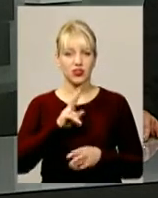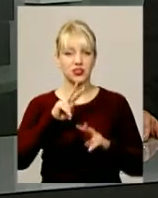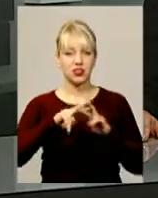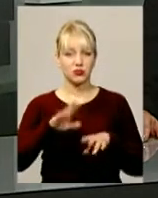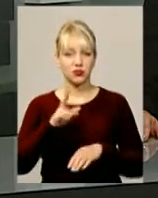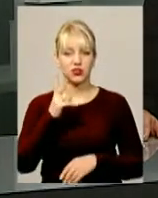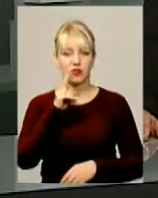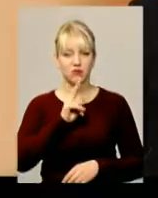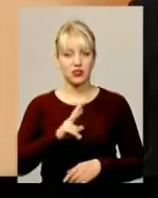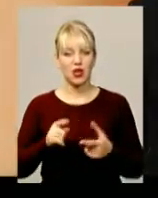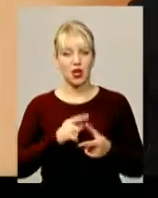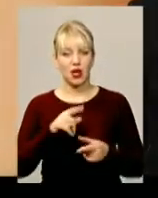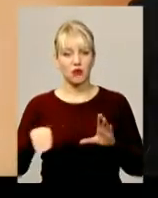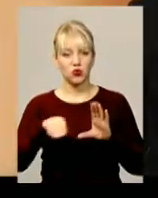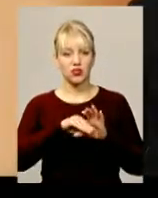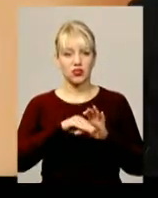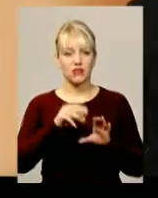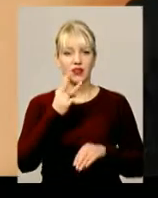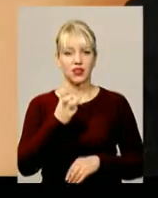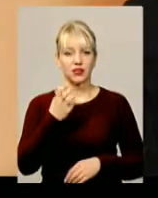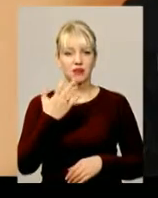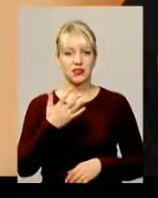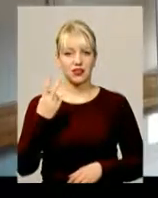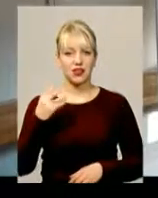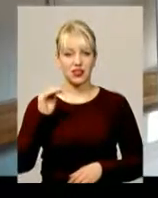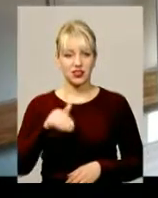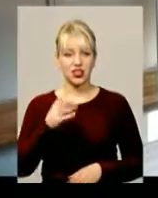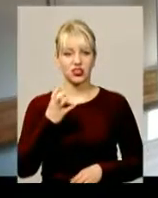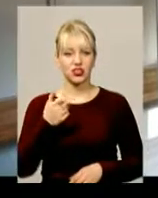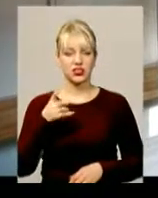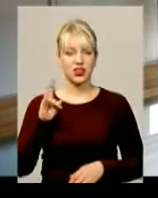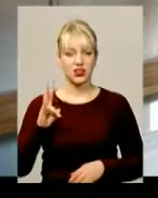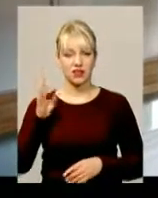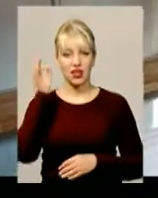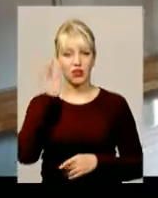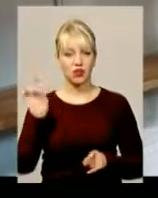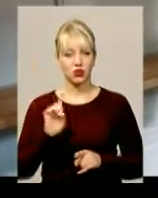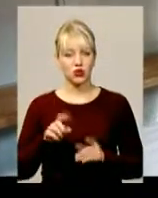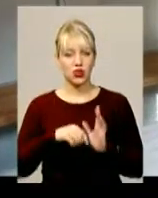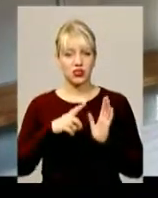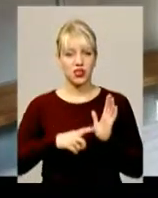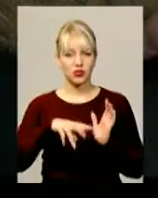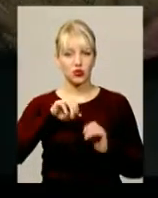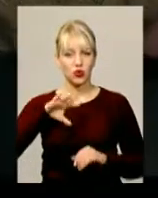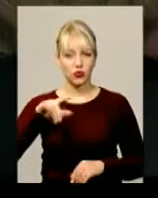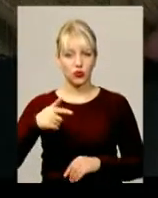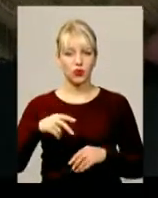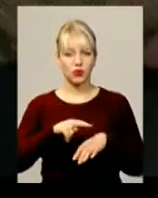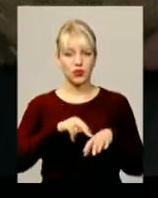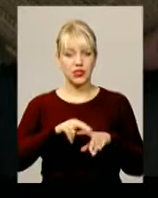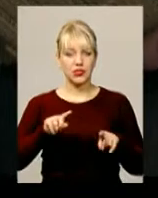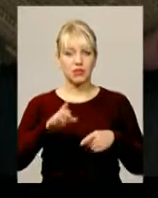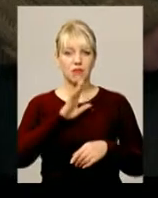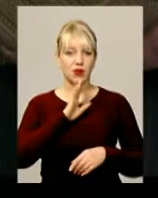два місяці або вийде під заставу у 352 тисячі 400 гривень. Нагадаю, 16 лютого правоохоронці затримали